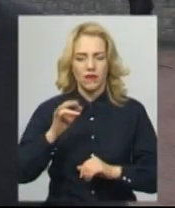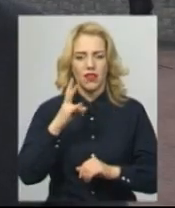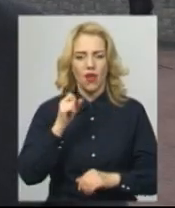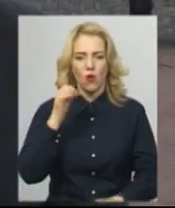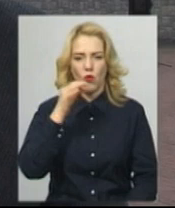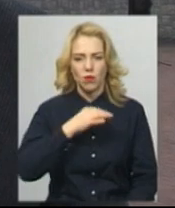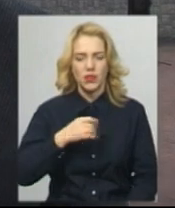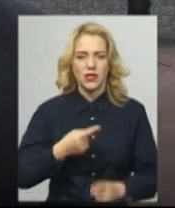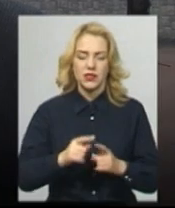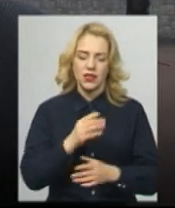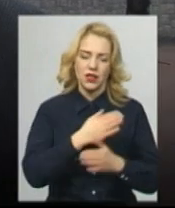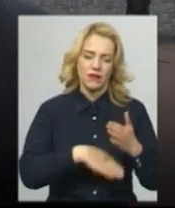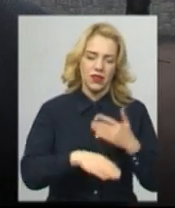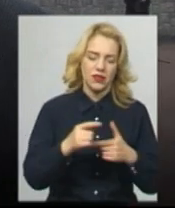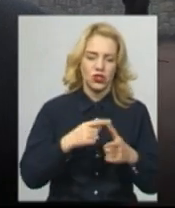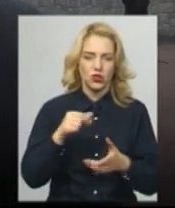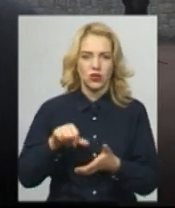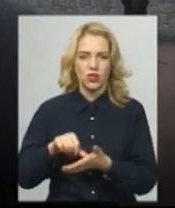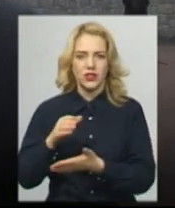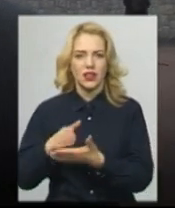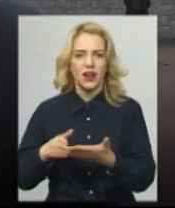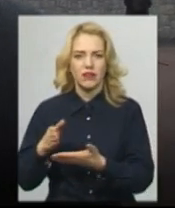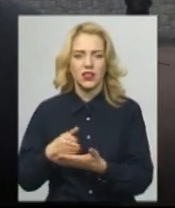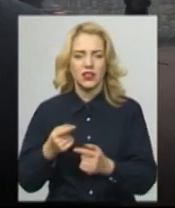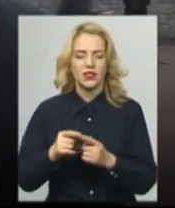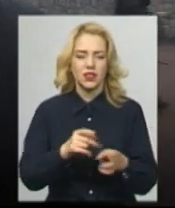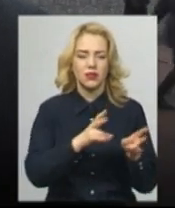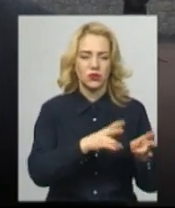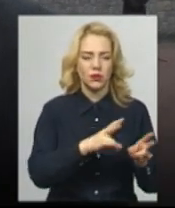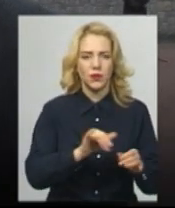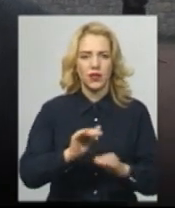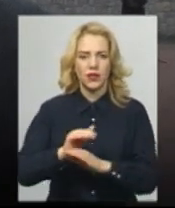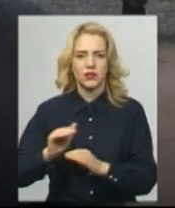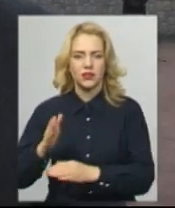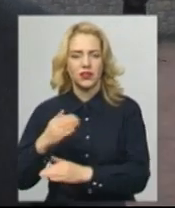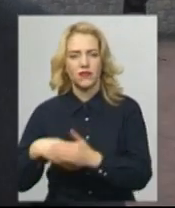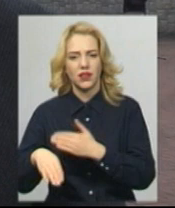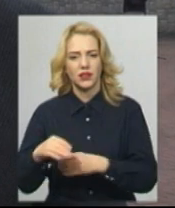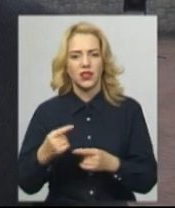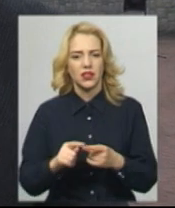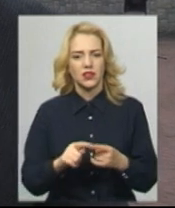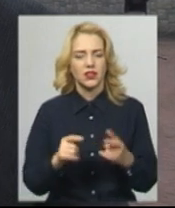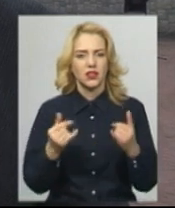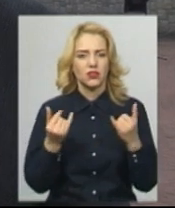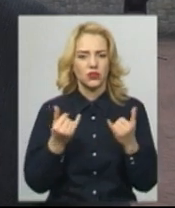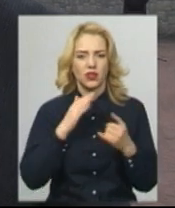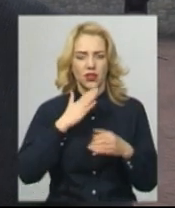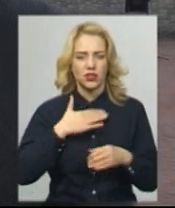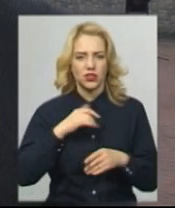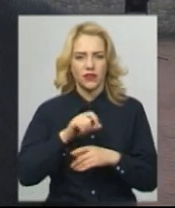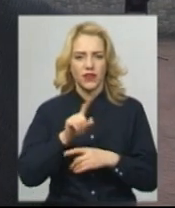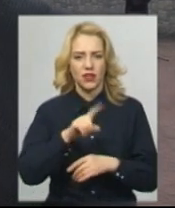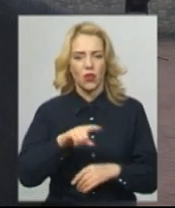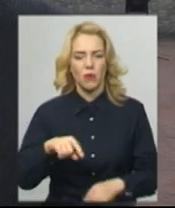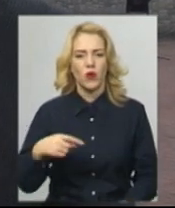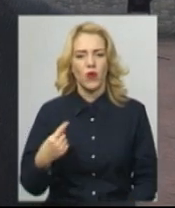інваліди чи учасники ліквідатори, це і потерпілі, це і діти інваліди. Тому сьогодні наше завдання номер